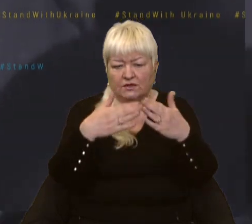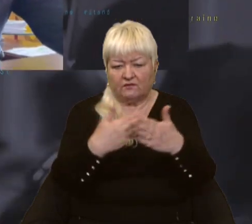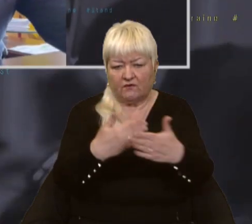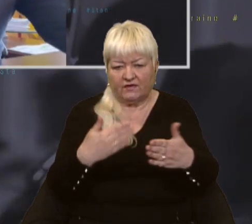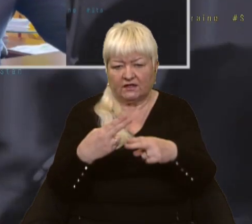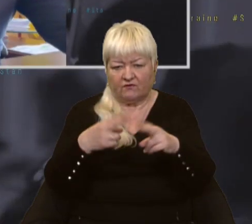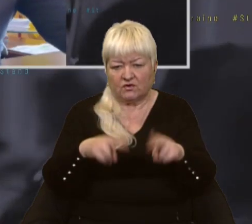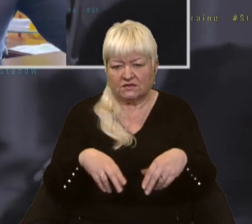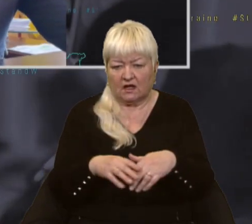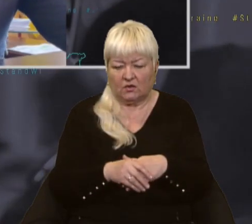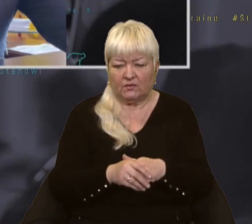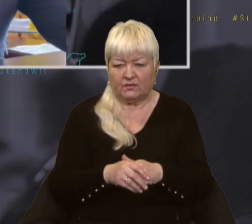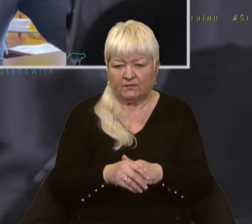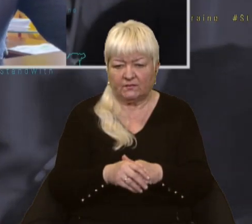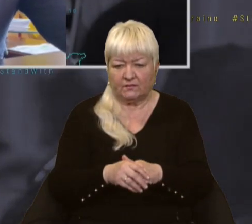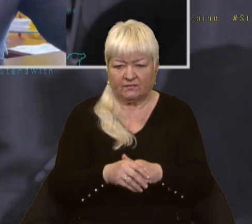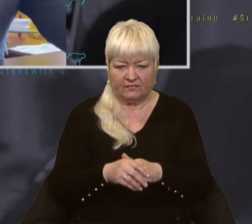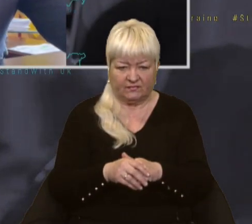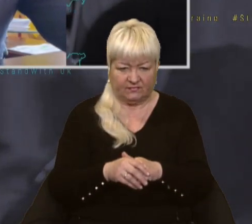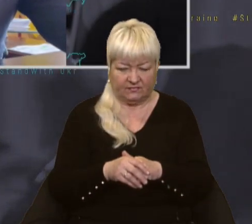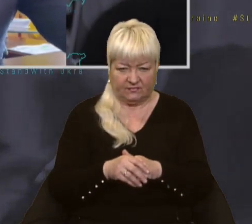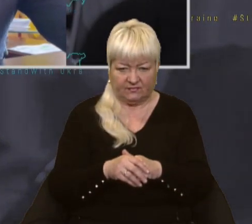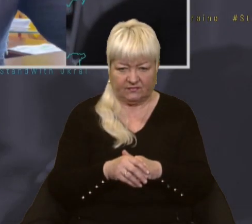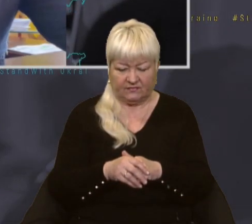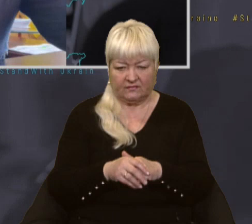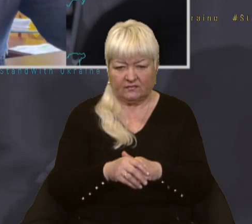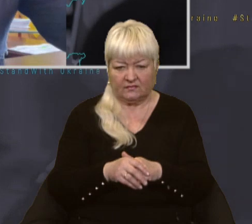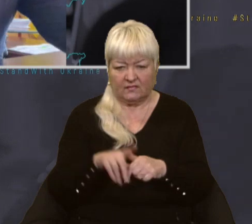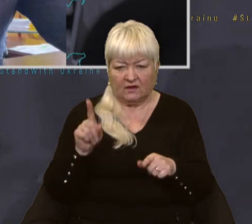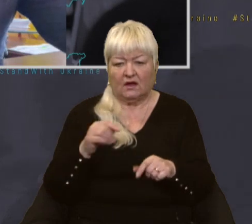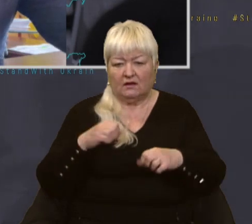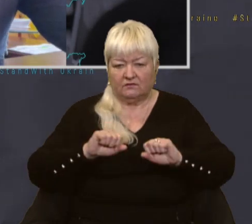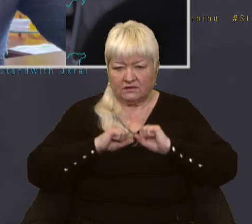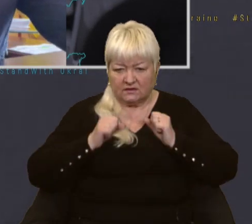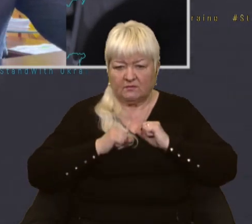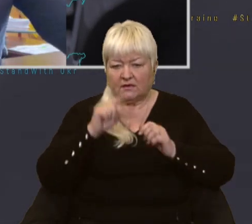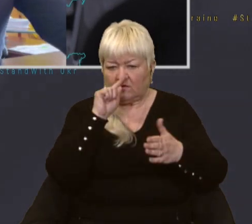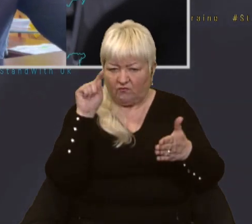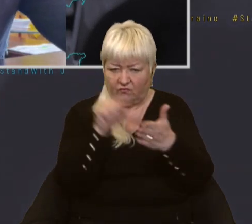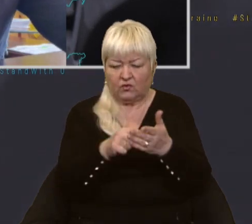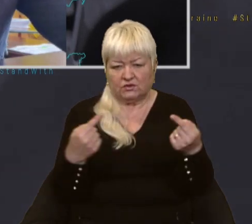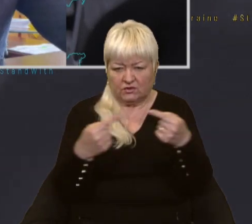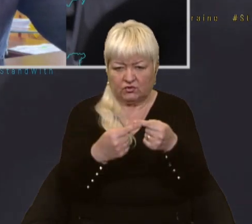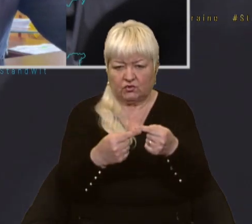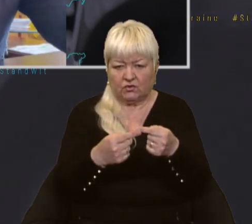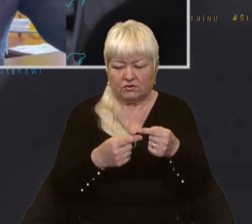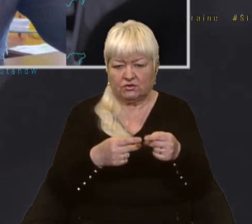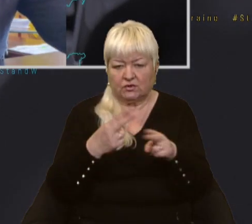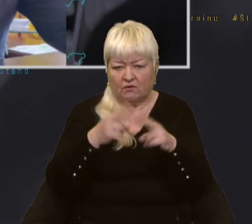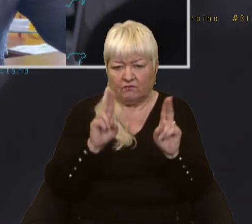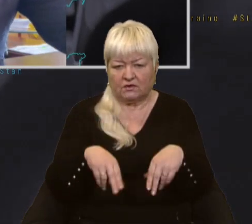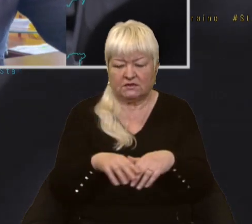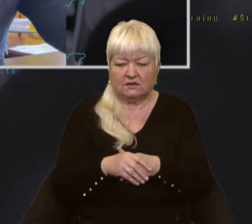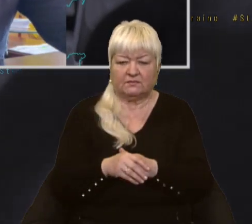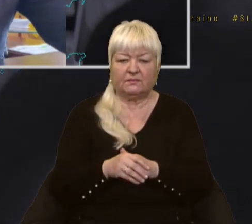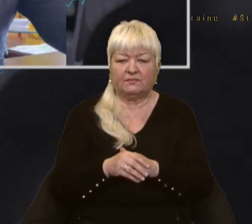І ворог, як... Палися влучити саме третій вокзал. Ракета впала десь в